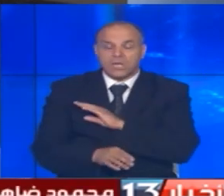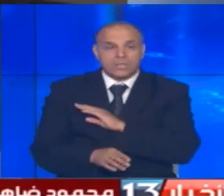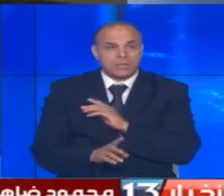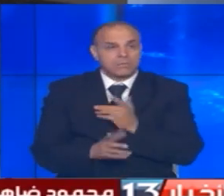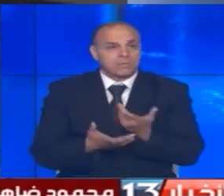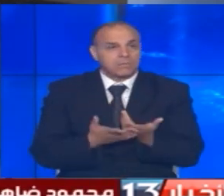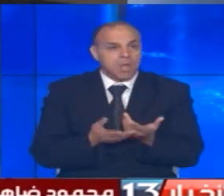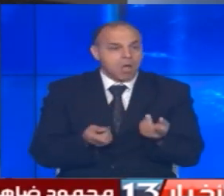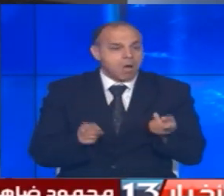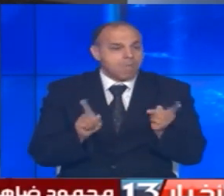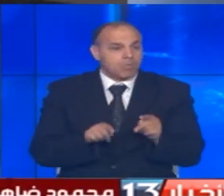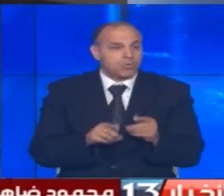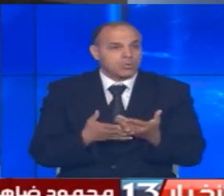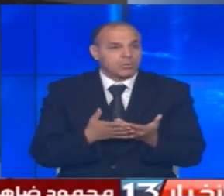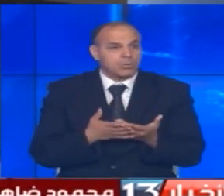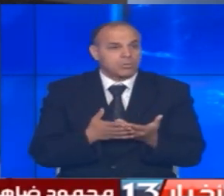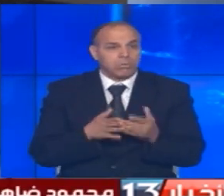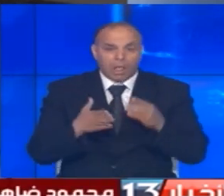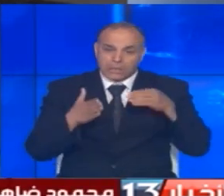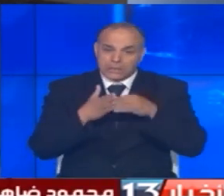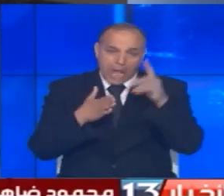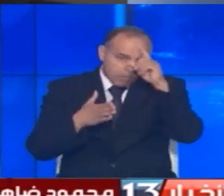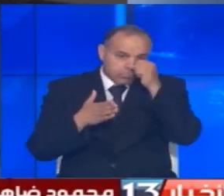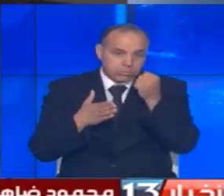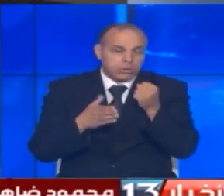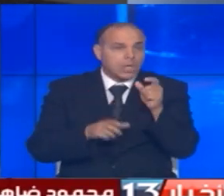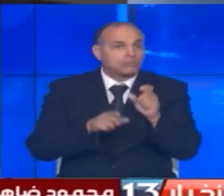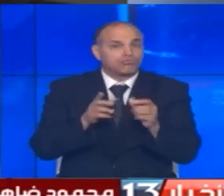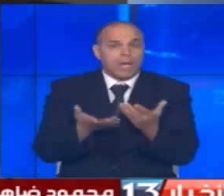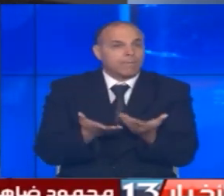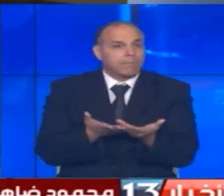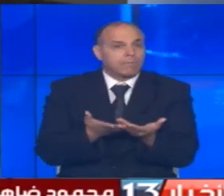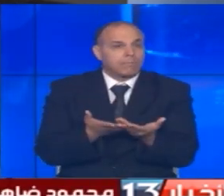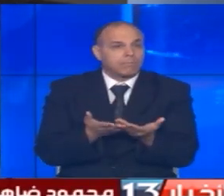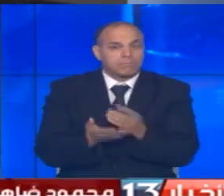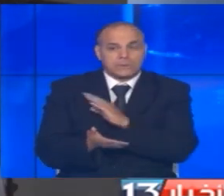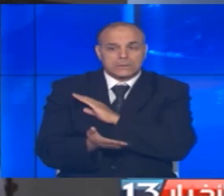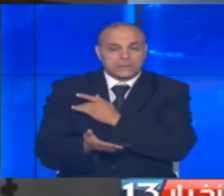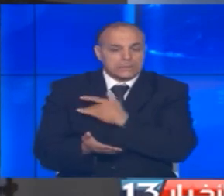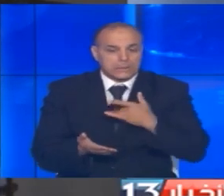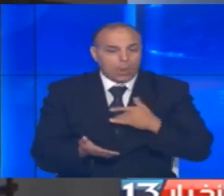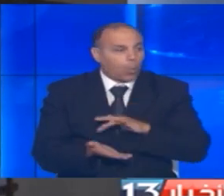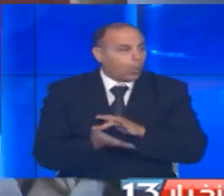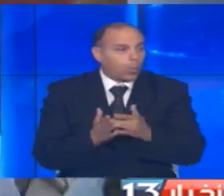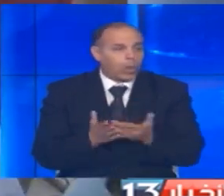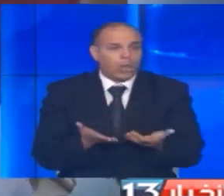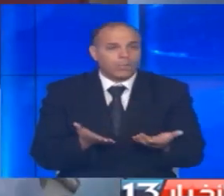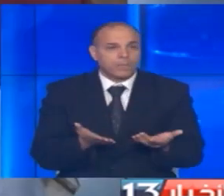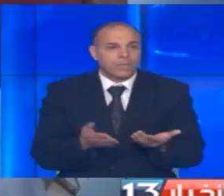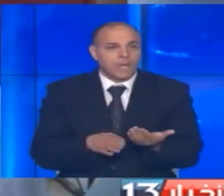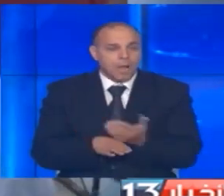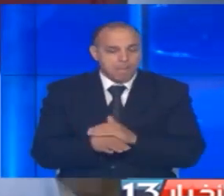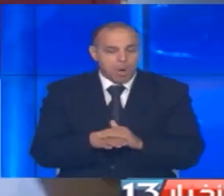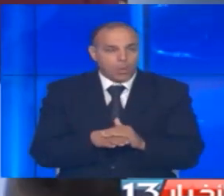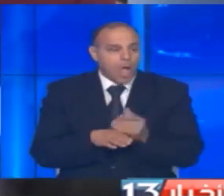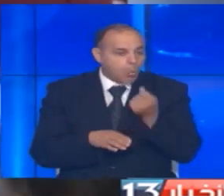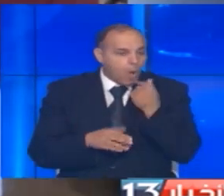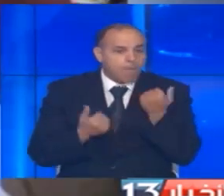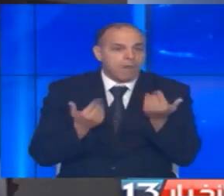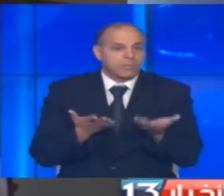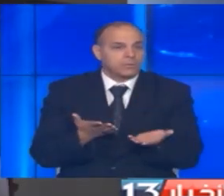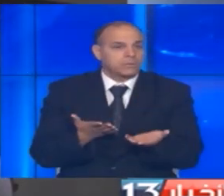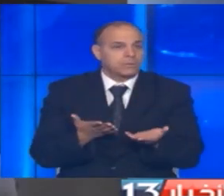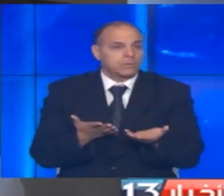وإضافة كبيرة جدا إلى التحديات التي يعاني منها القطاع الصحي بشكل كبير جدا موضوع نقص الأدوية